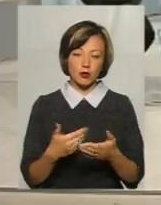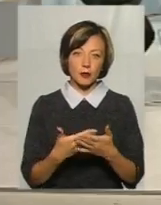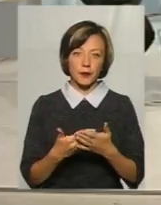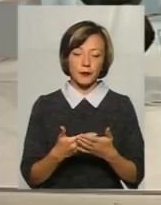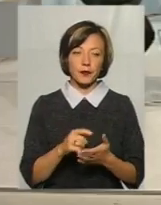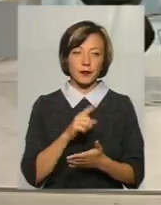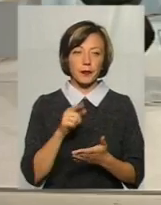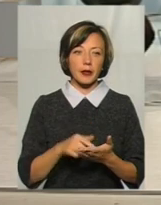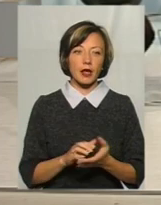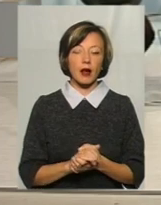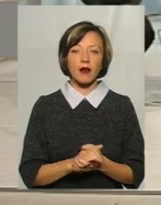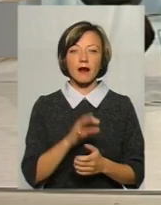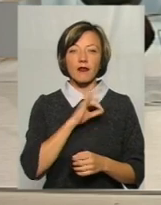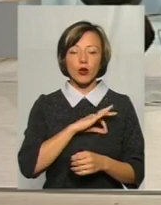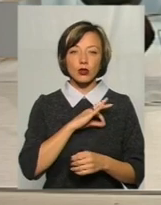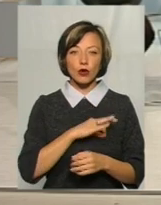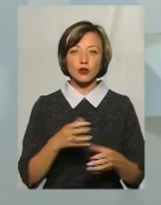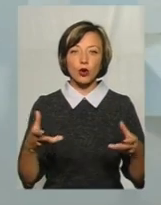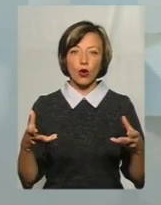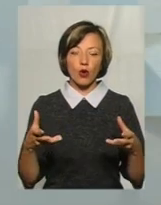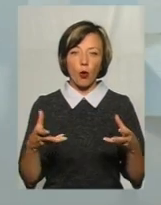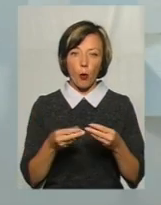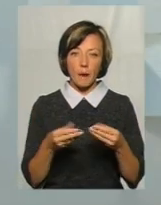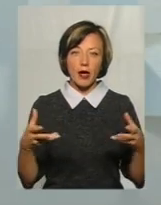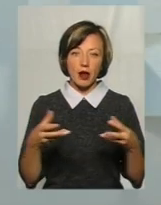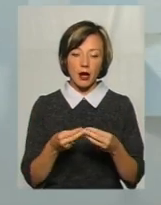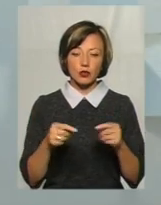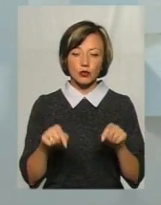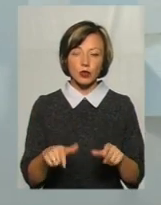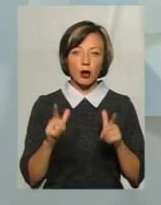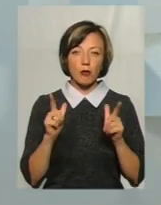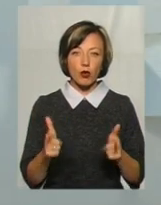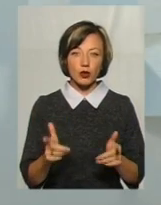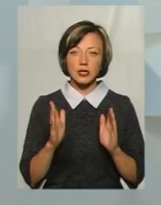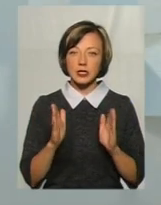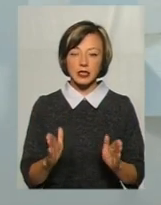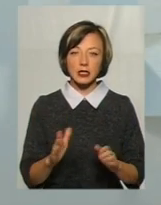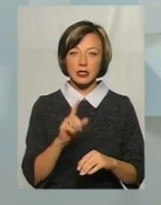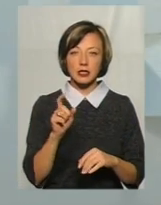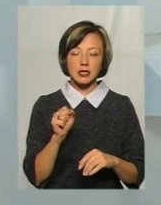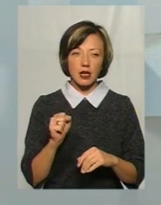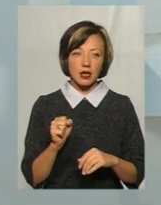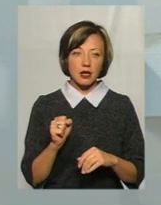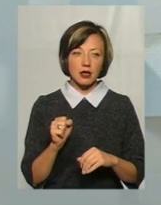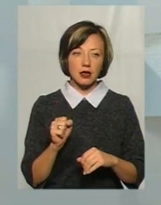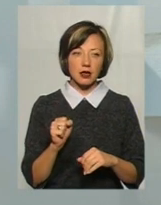використовуючи кооперацію, по суті. Так, тут я з вами погоджуюсь, що ми тільки за те, щоб